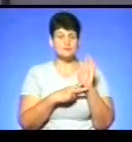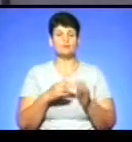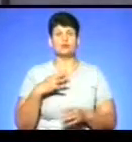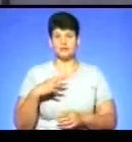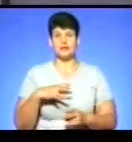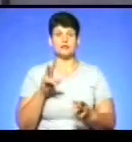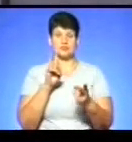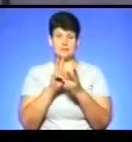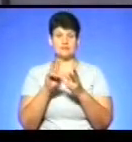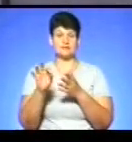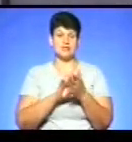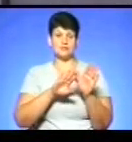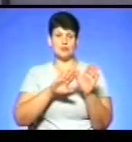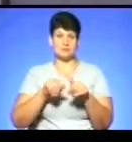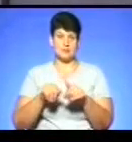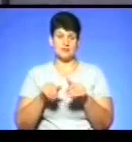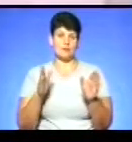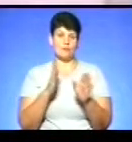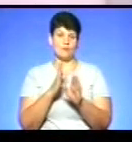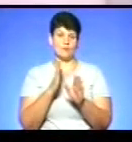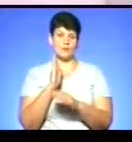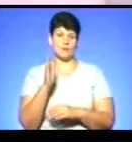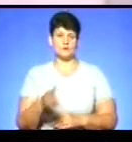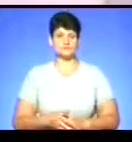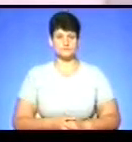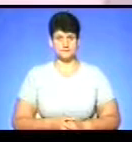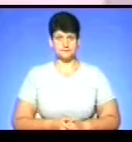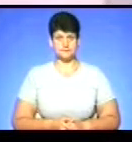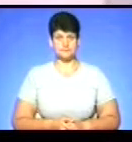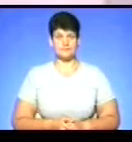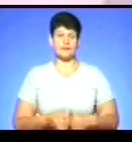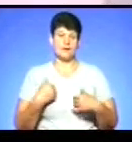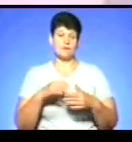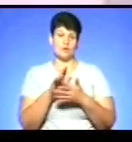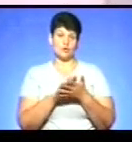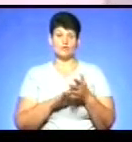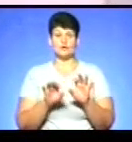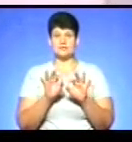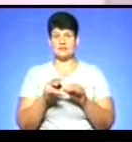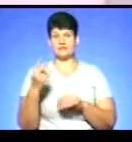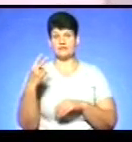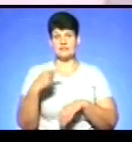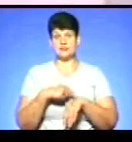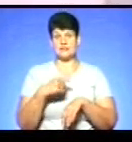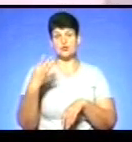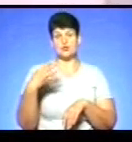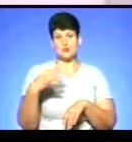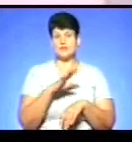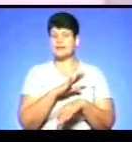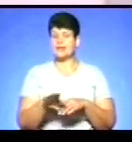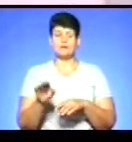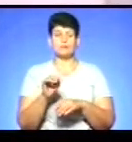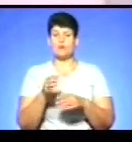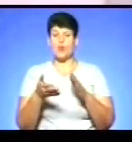зустрінемося одразу після прогнозу синоптиків. А я продовжу розповідати свіжі новини о 20.40. Не пропустіть